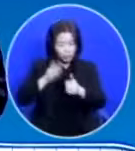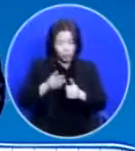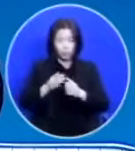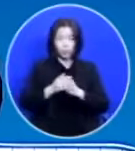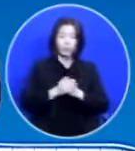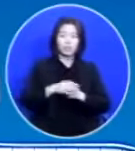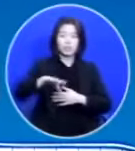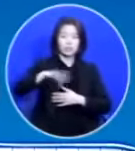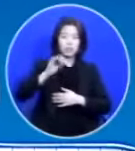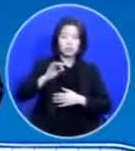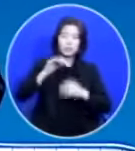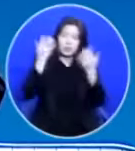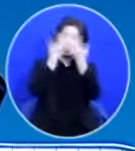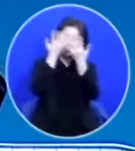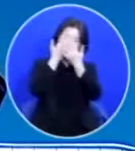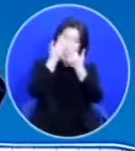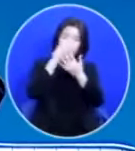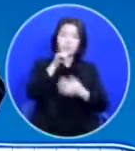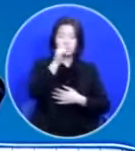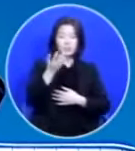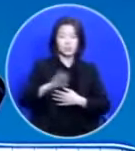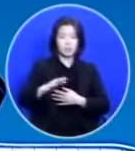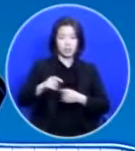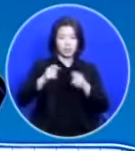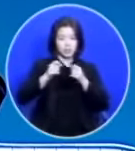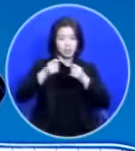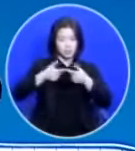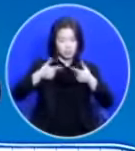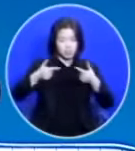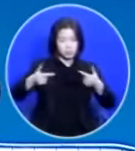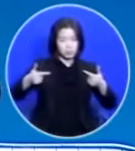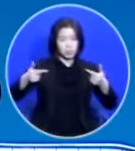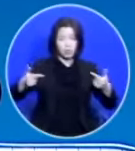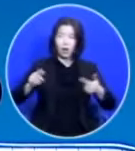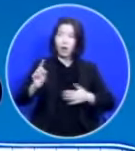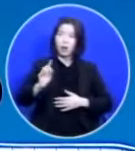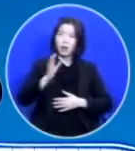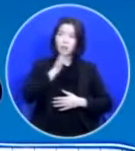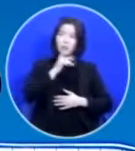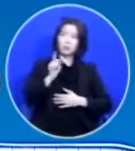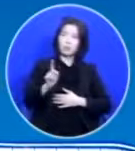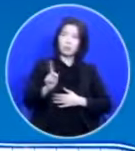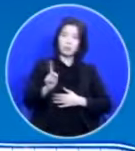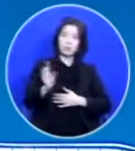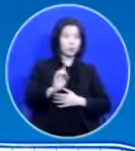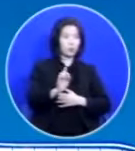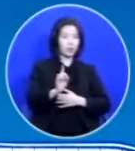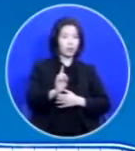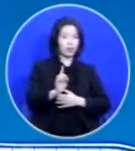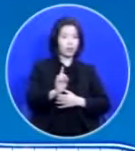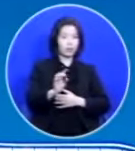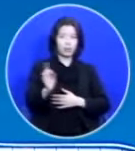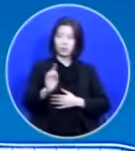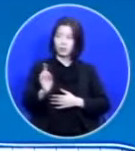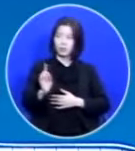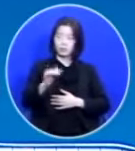너무너무 막연해 보이지만 점점점 이게 뭐야? 이게 뭐야 도대체?